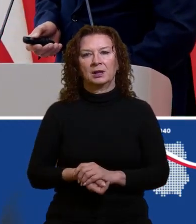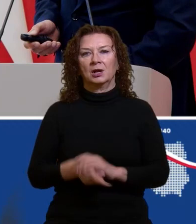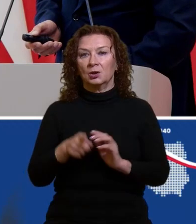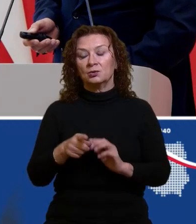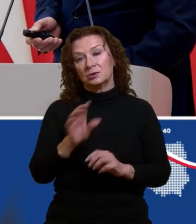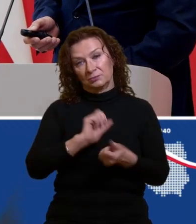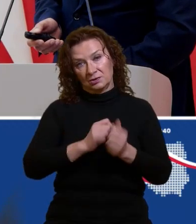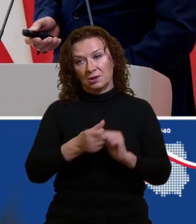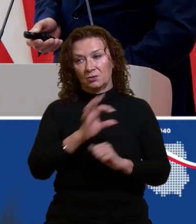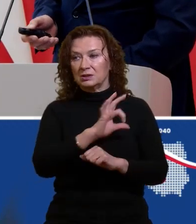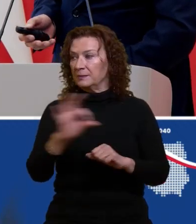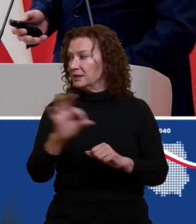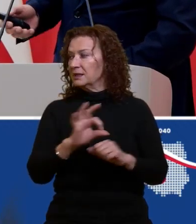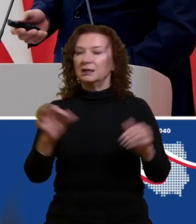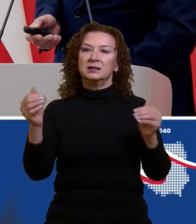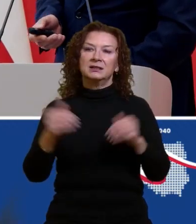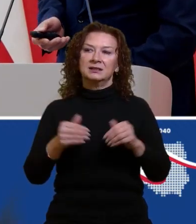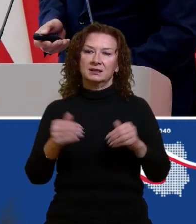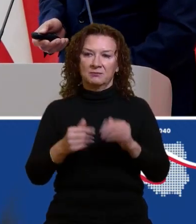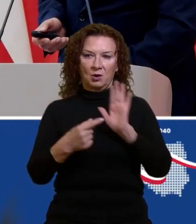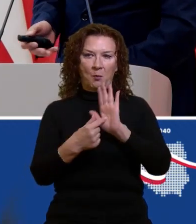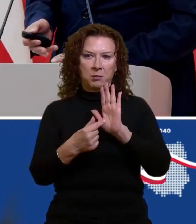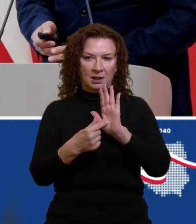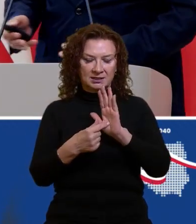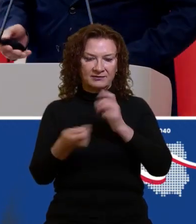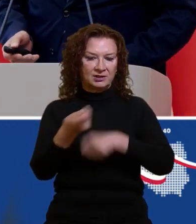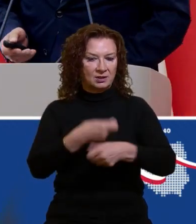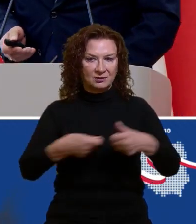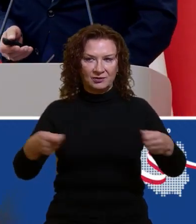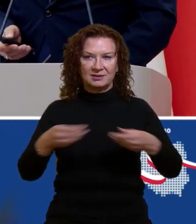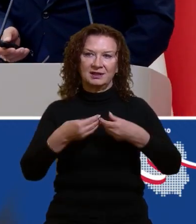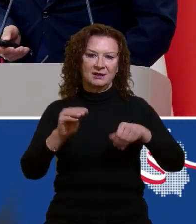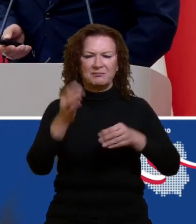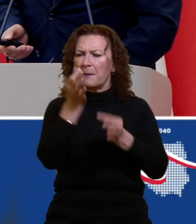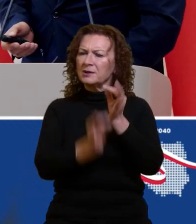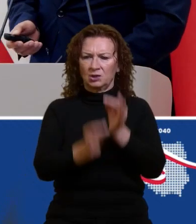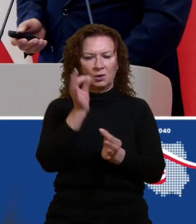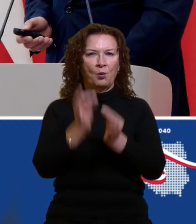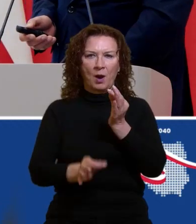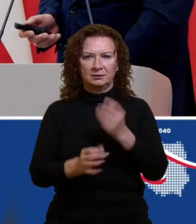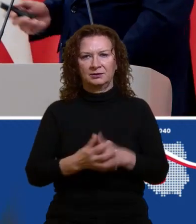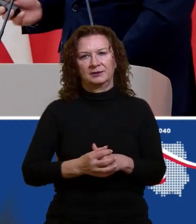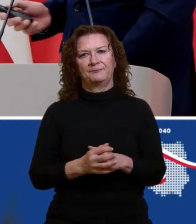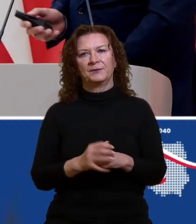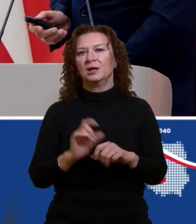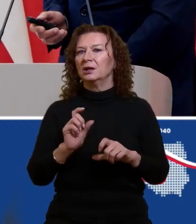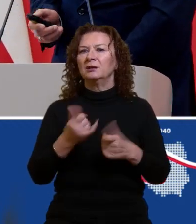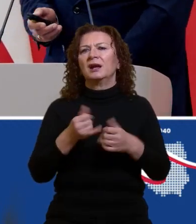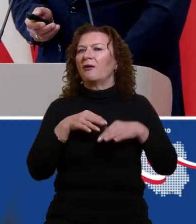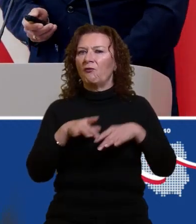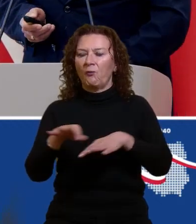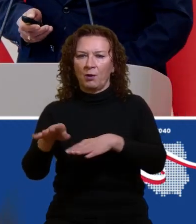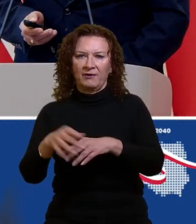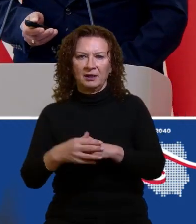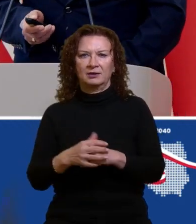eksperci, którzy pewnie będą pokazywać te rozwiązania w dużo większych szczegółach i w jaki sposób oddziałują. Ja za chwilę